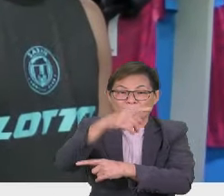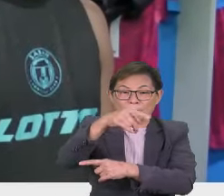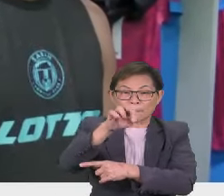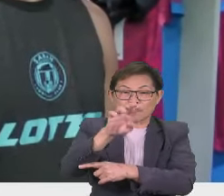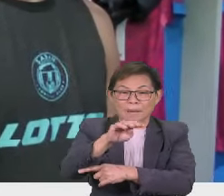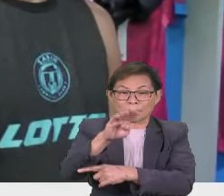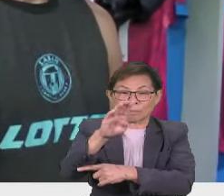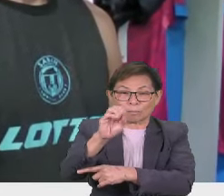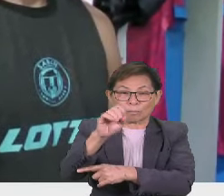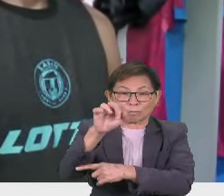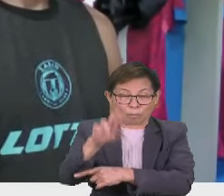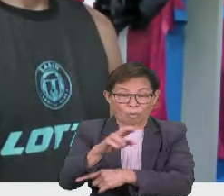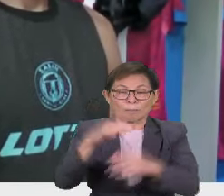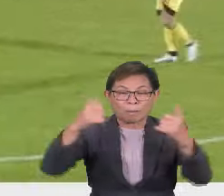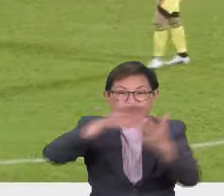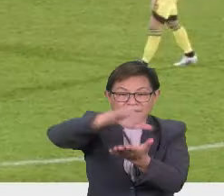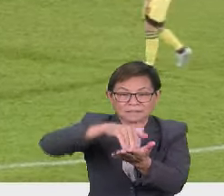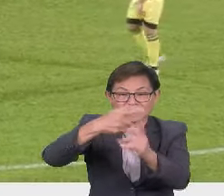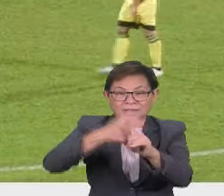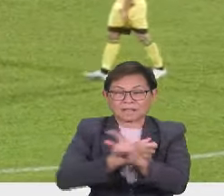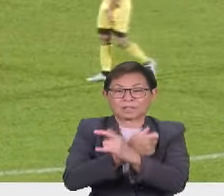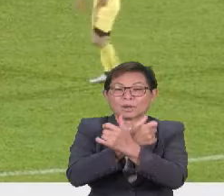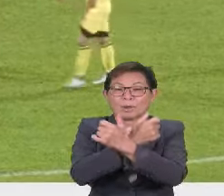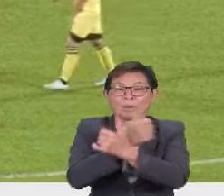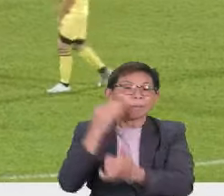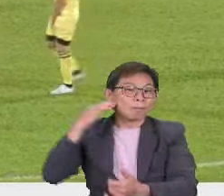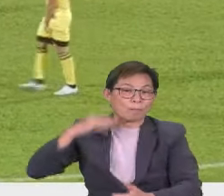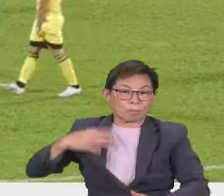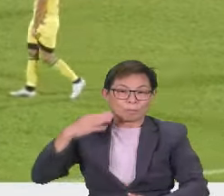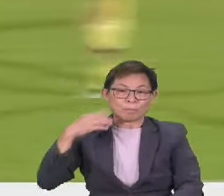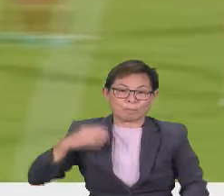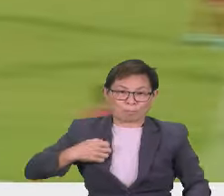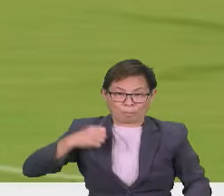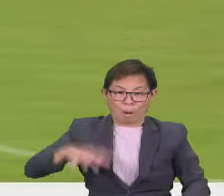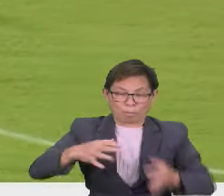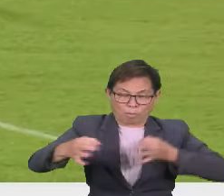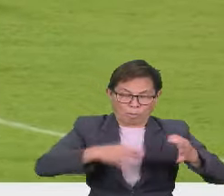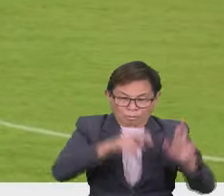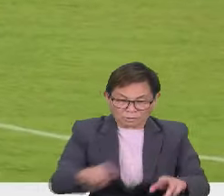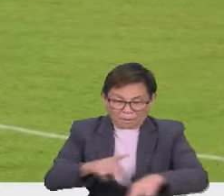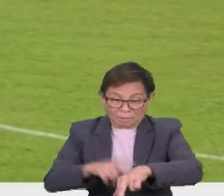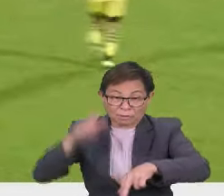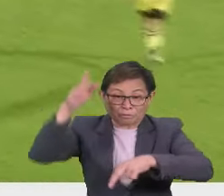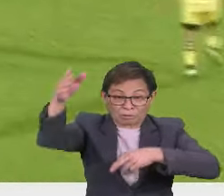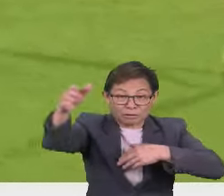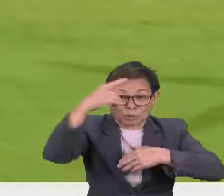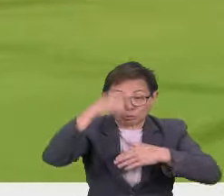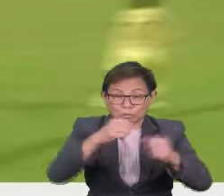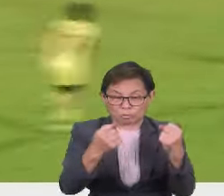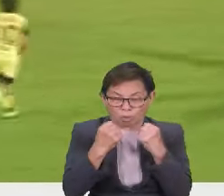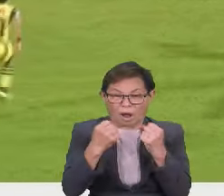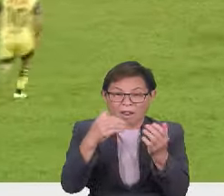Castanhera, pemain tengah dari Portugal. Sementara itu mengulas mengenai rancangan jangka panjang untuk